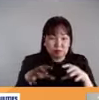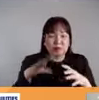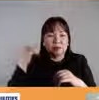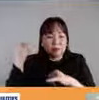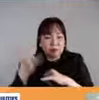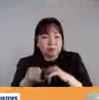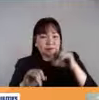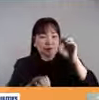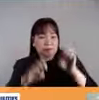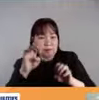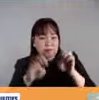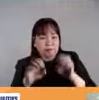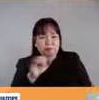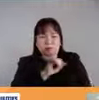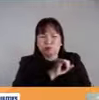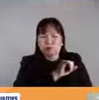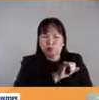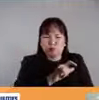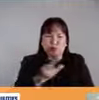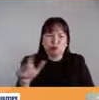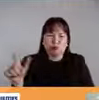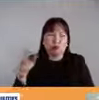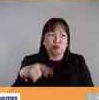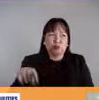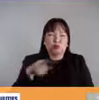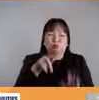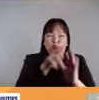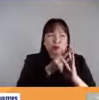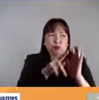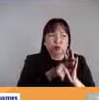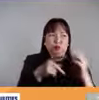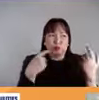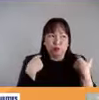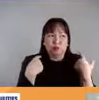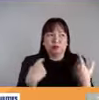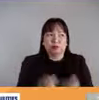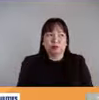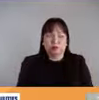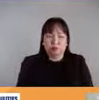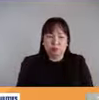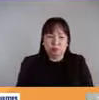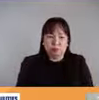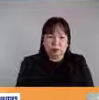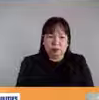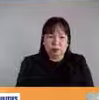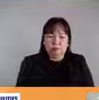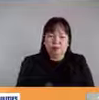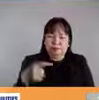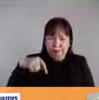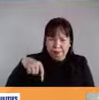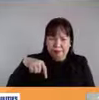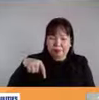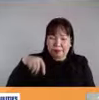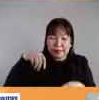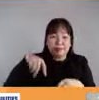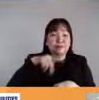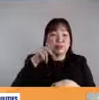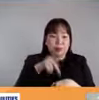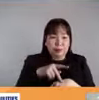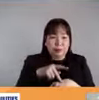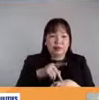ng lahat ng policy program ng ating bansa na